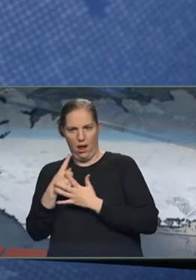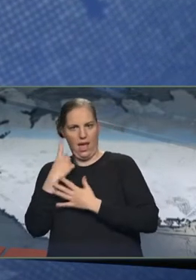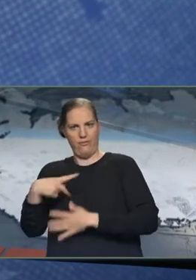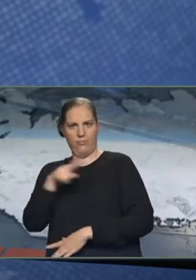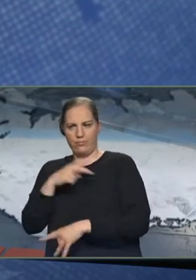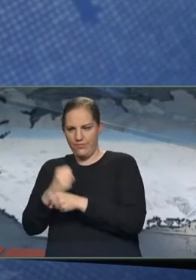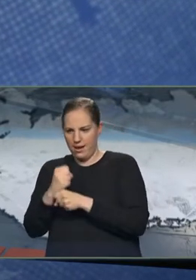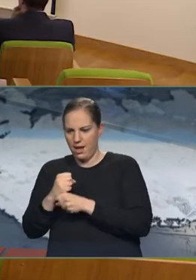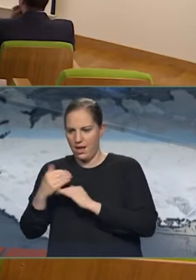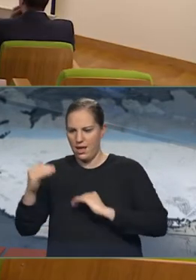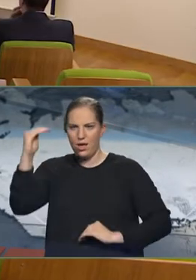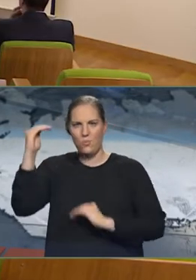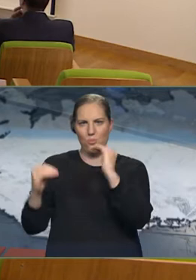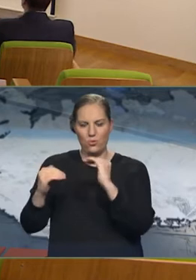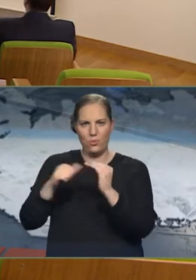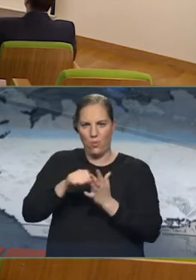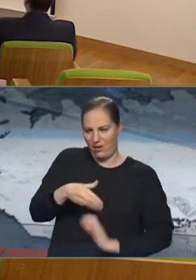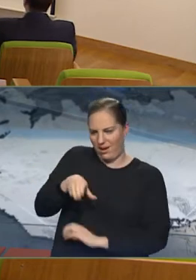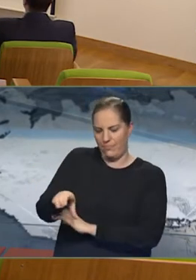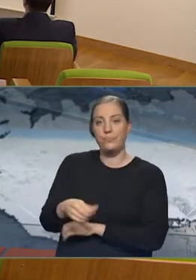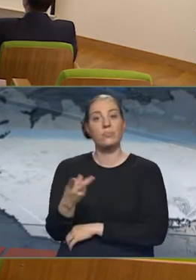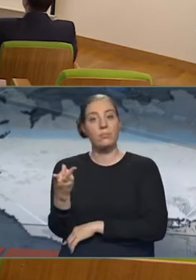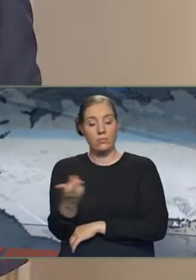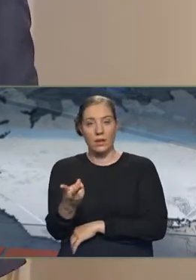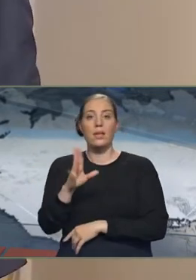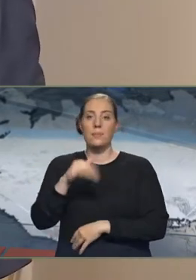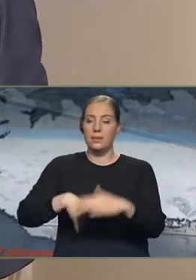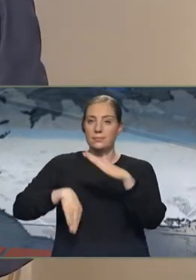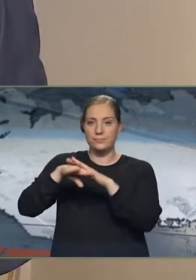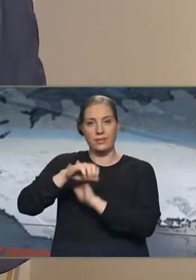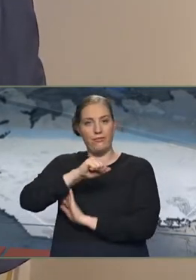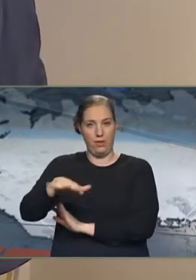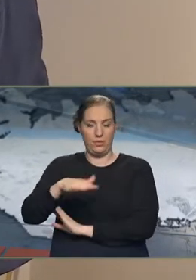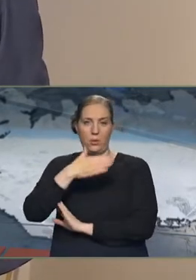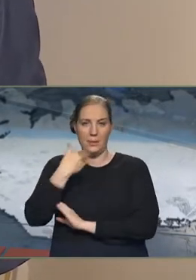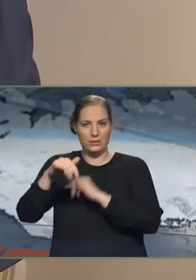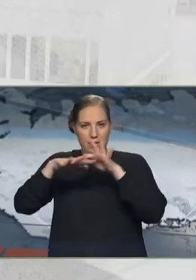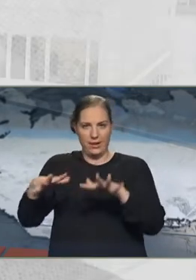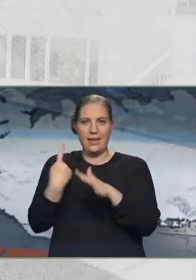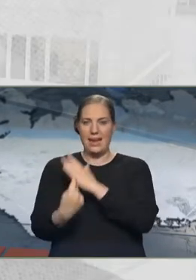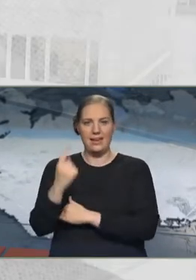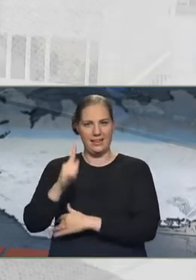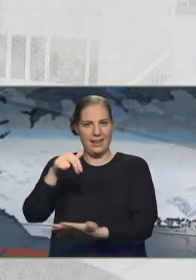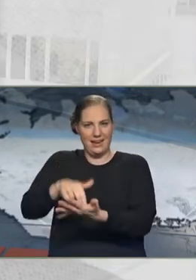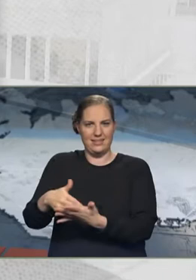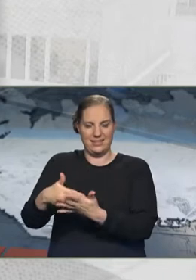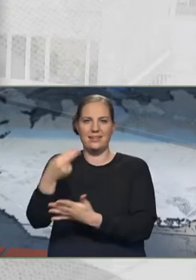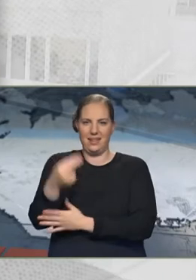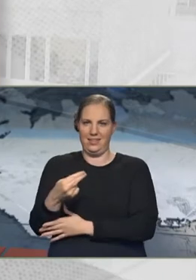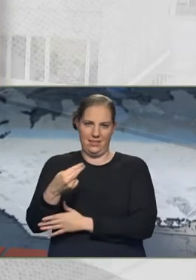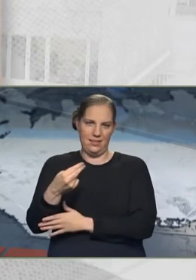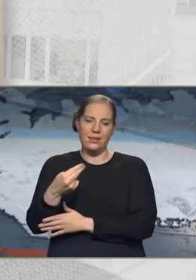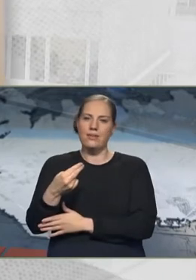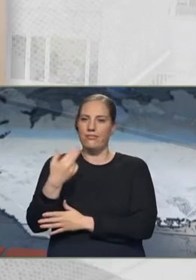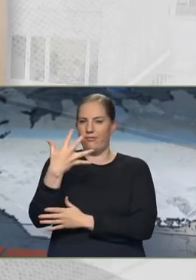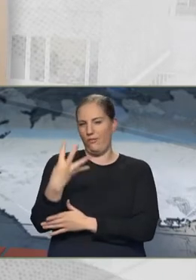hlotið embættið. Þeir Eiríkur og Jón voru í hópi 15 hæfustu umsakjenda um embætti landsréttardómara sem auglist voru fyrir fjórum árum.